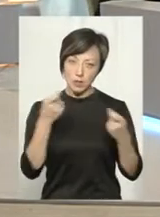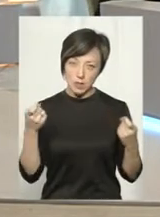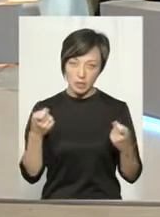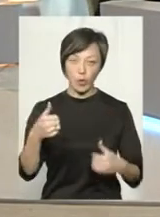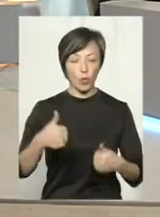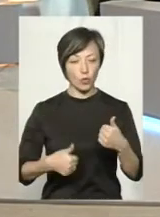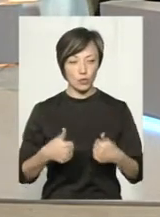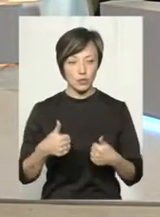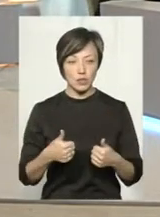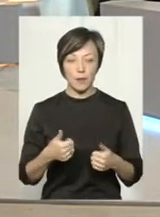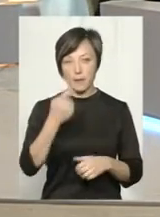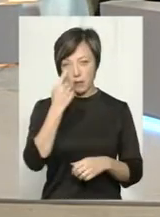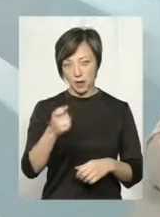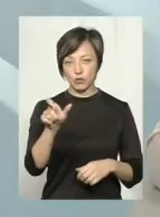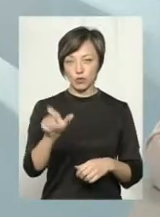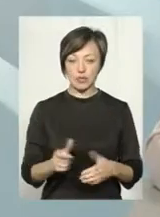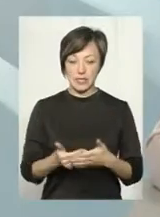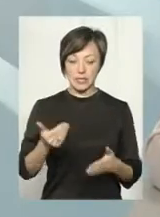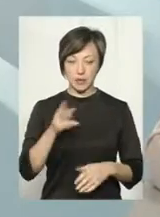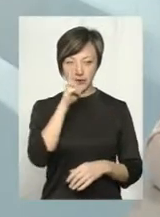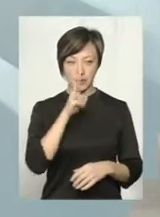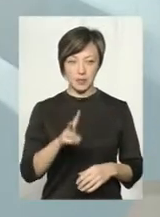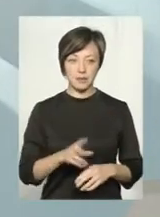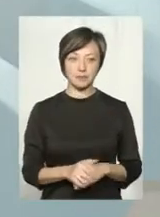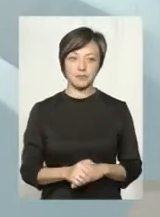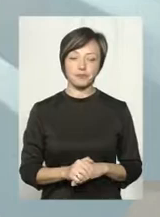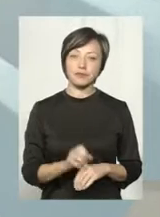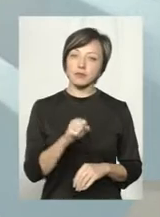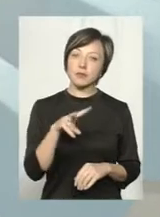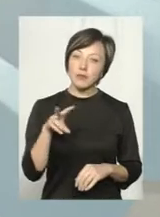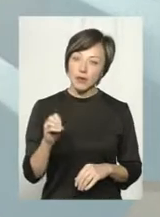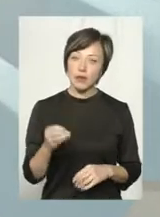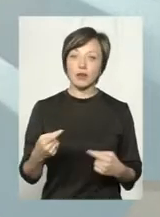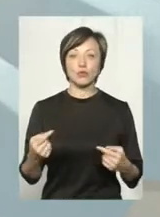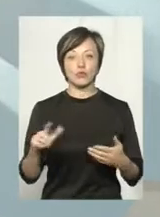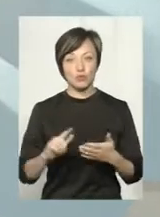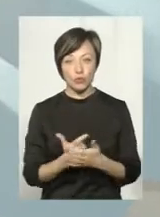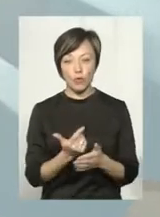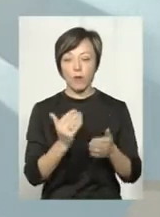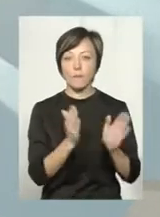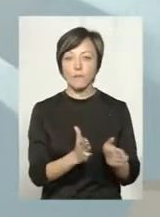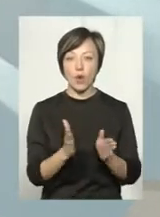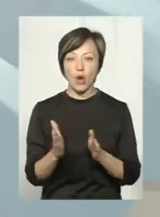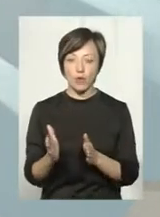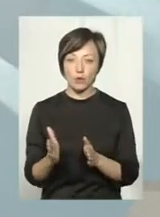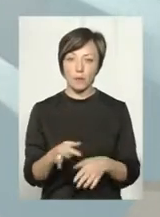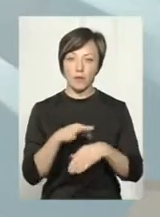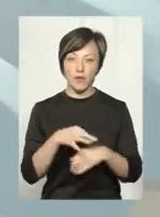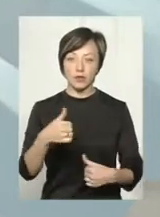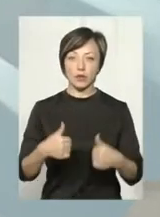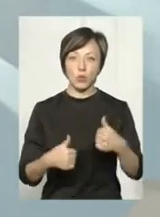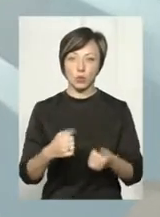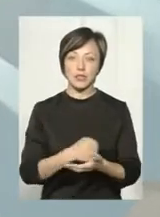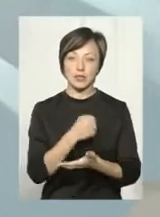конкурс, попередивши людину за 2 місяці. Але, знову ж таки, порядком проведення конкурсу,